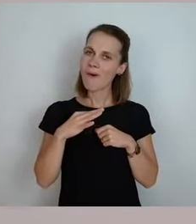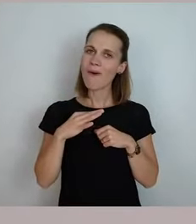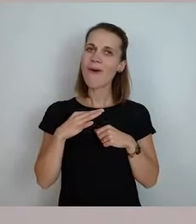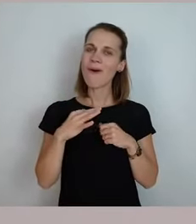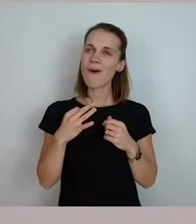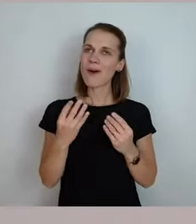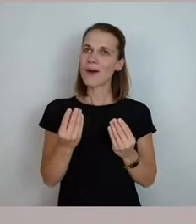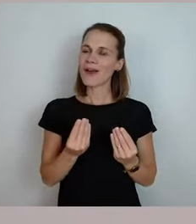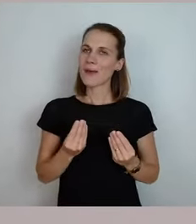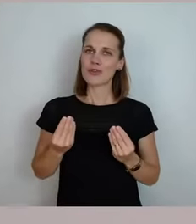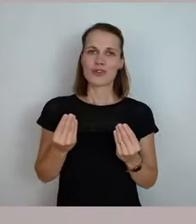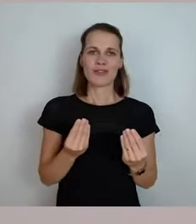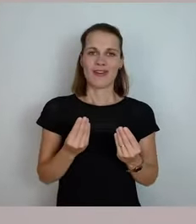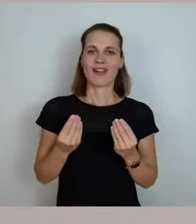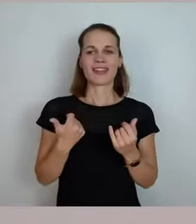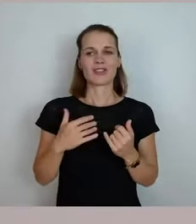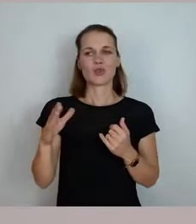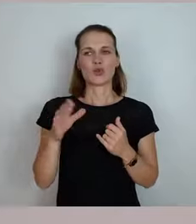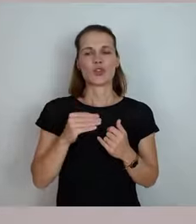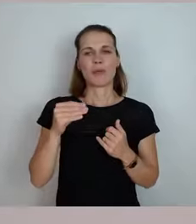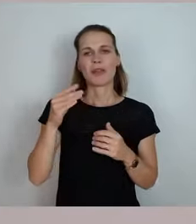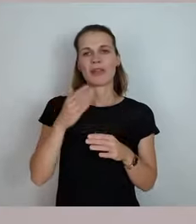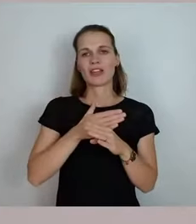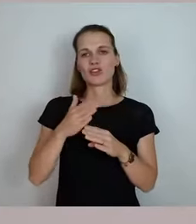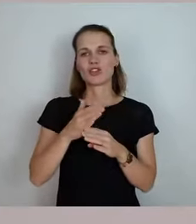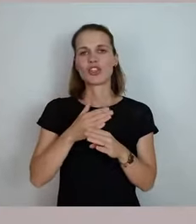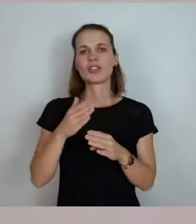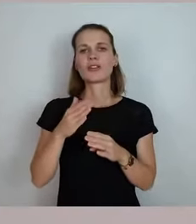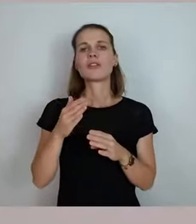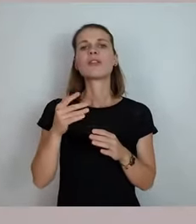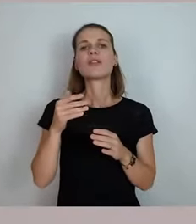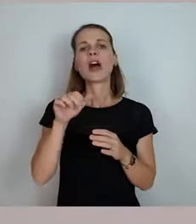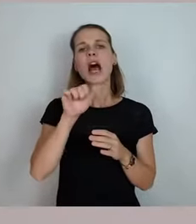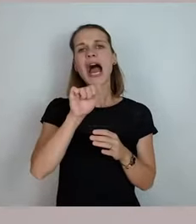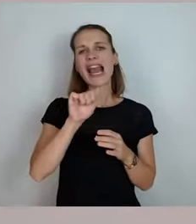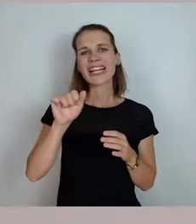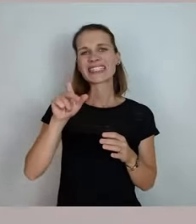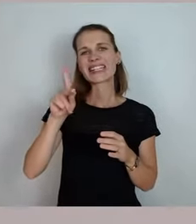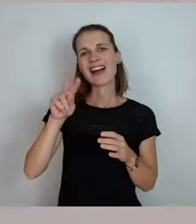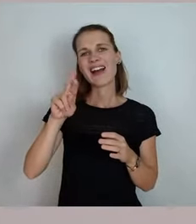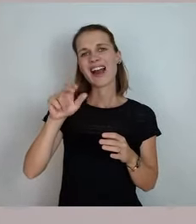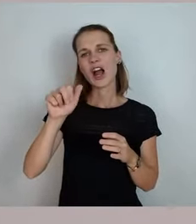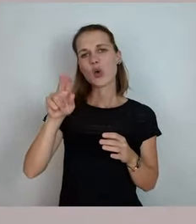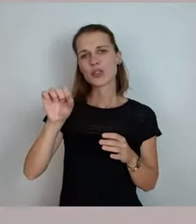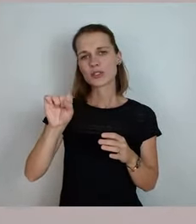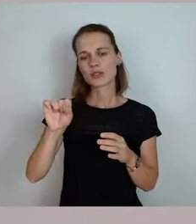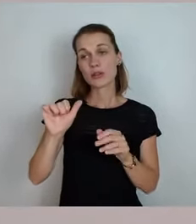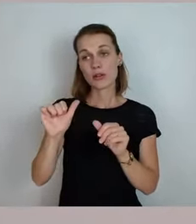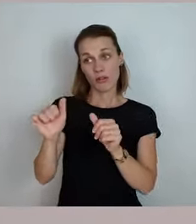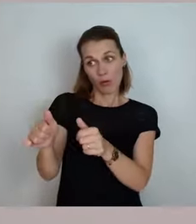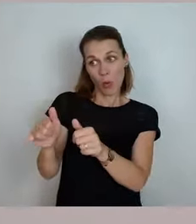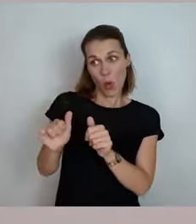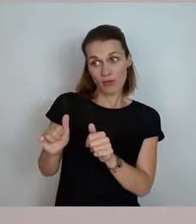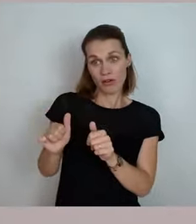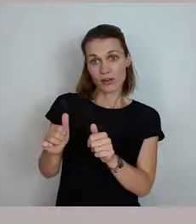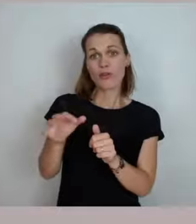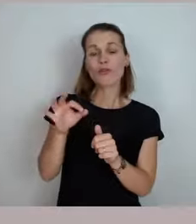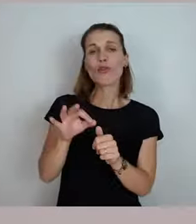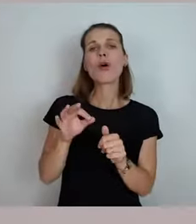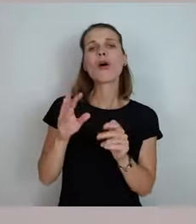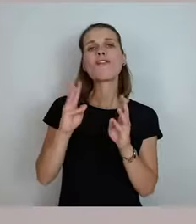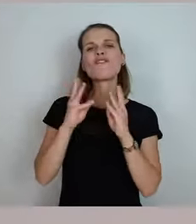gemeinsam entschieden mit Frank Vogel, nachdem der Alexander Kraus geholfen hat, dass wir Bundesgeld bekommen für dieses Welterbe,